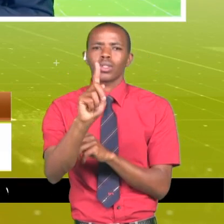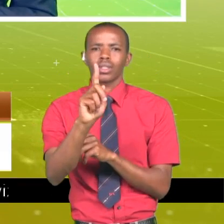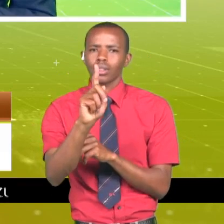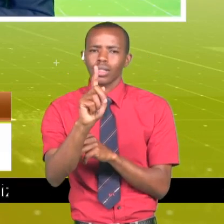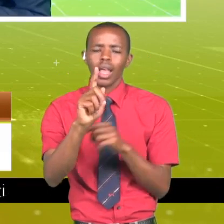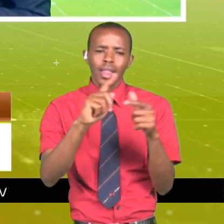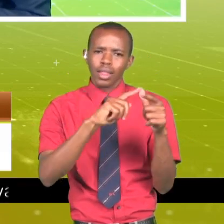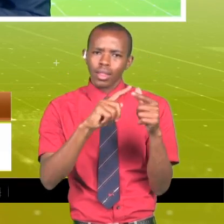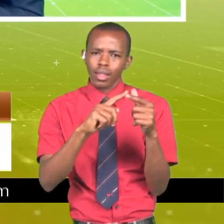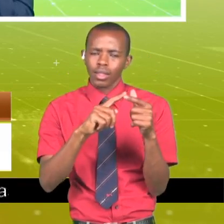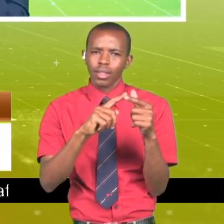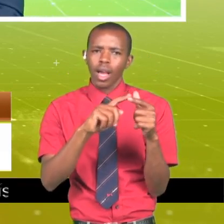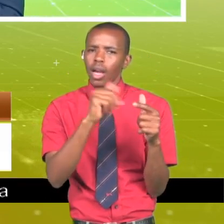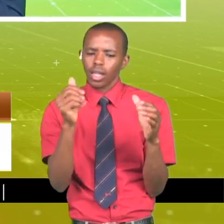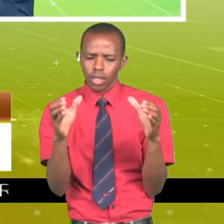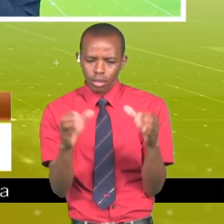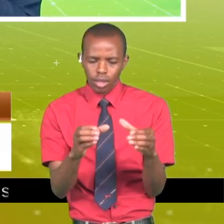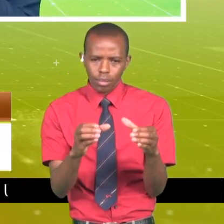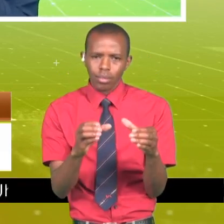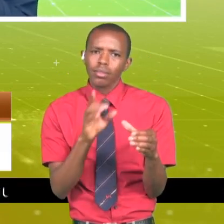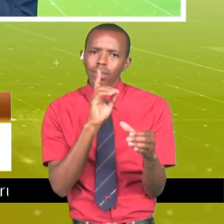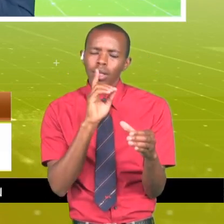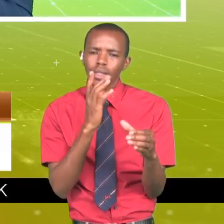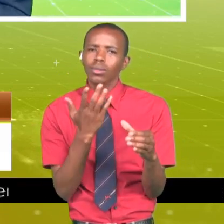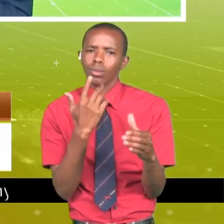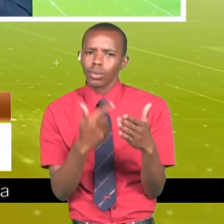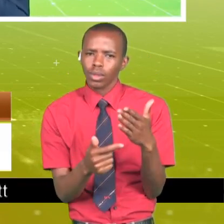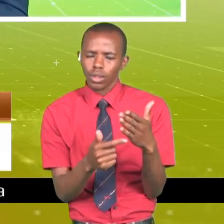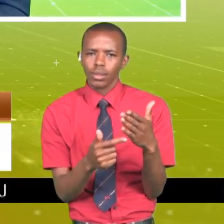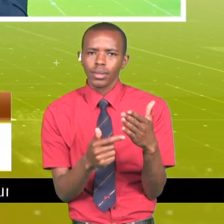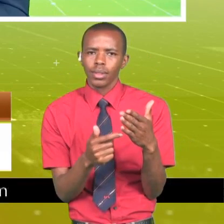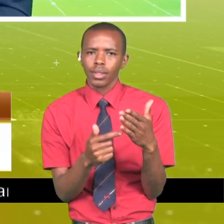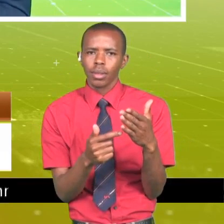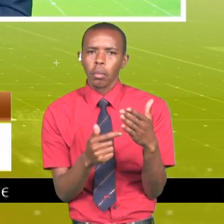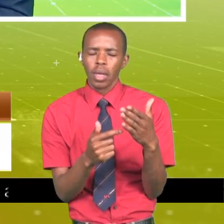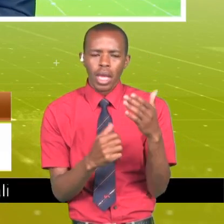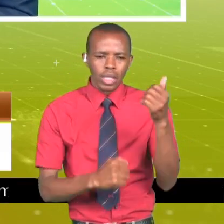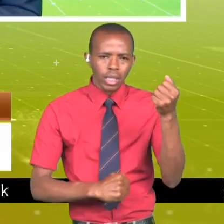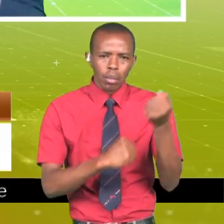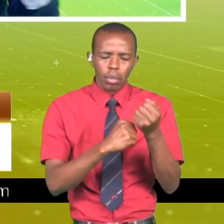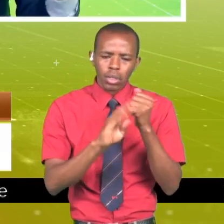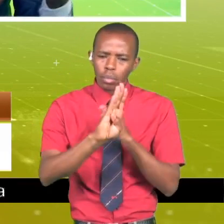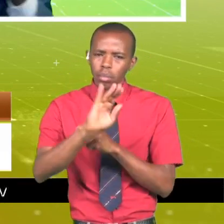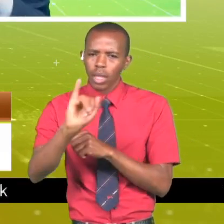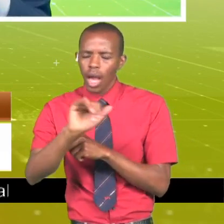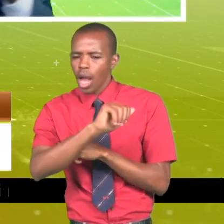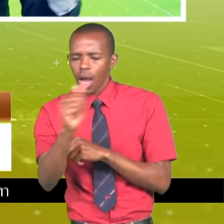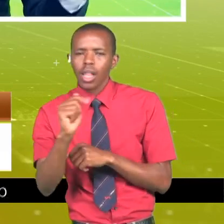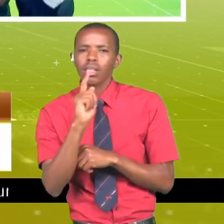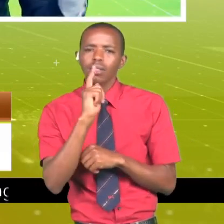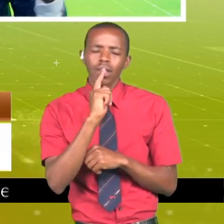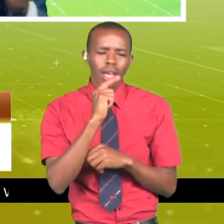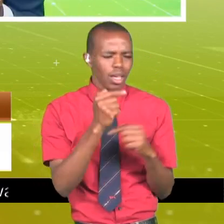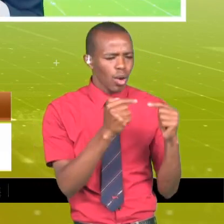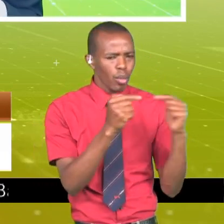Na alafu, mbibu kuna timoja ambayo inasema ndiyo inapigia ndipe BBI. Ile ingine wanasema